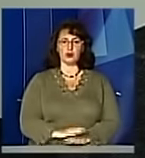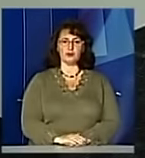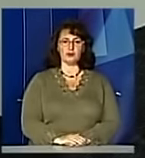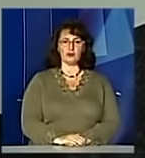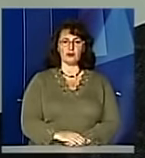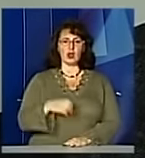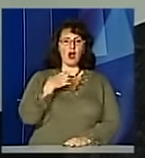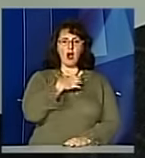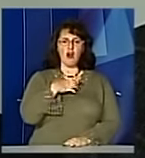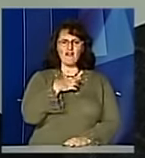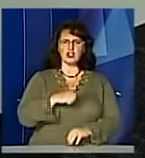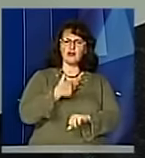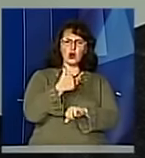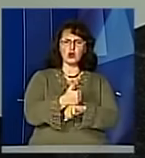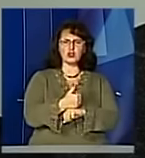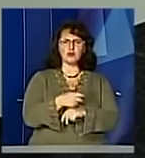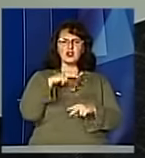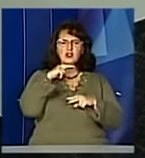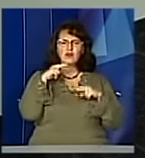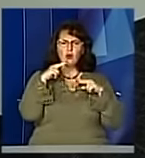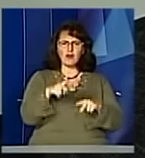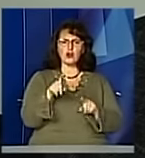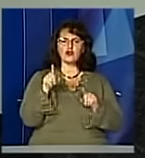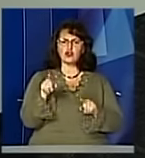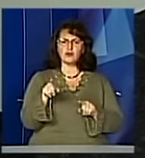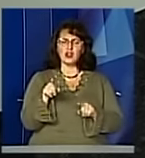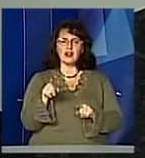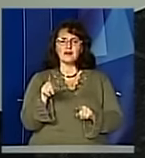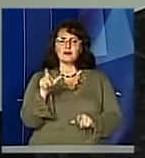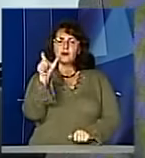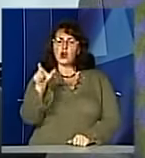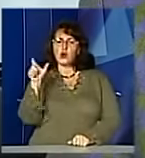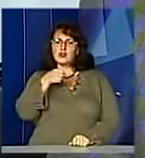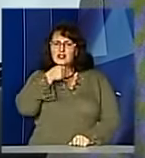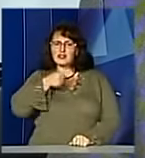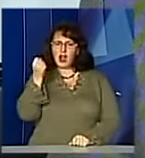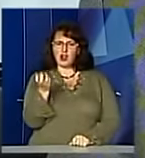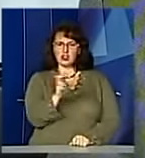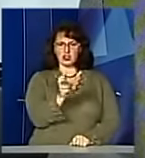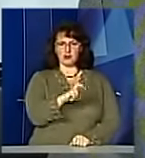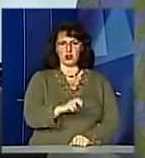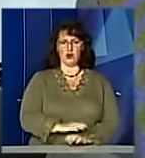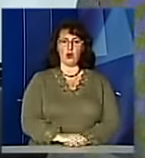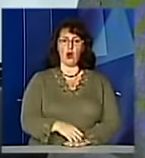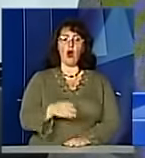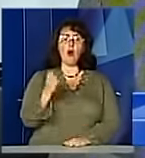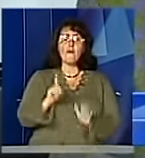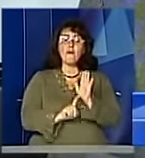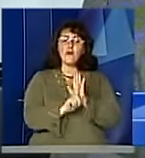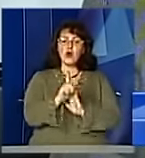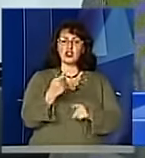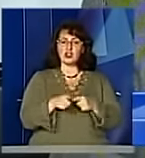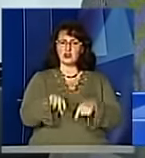Особливо наголошую на тому, щоб зверталися люди похилого віку. Прояви його початку